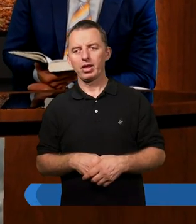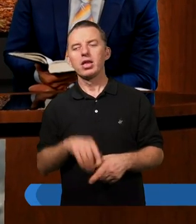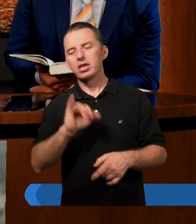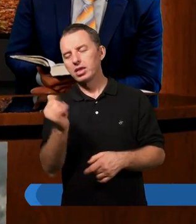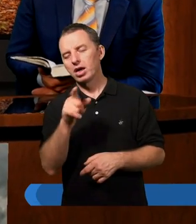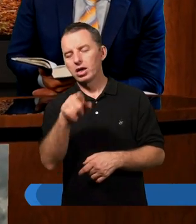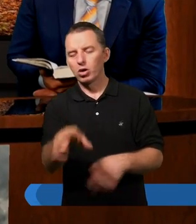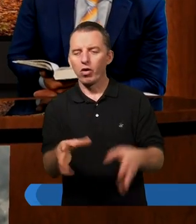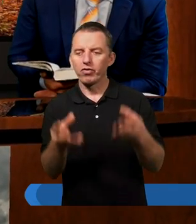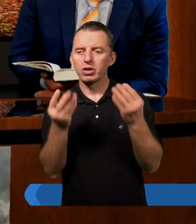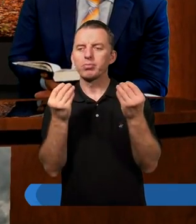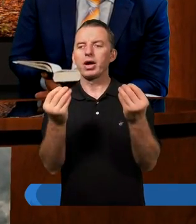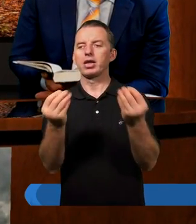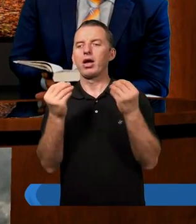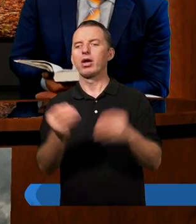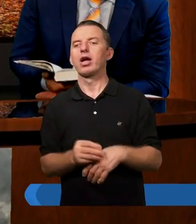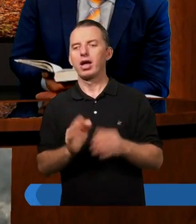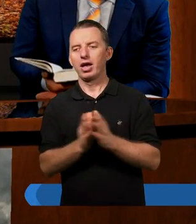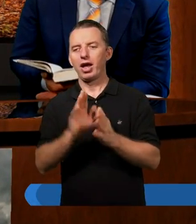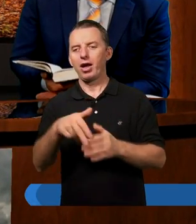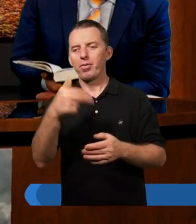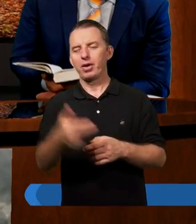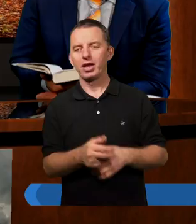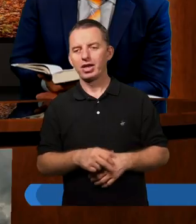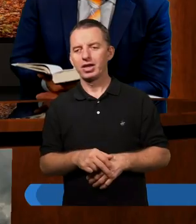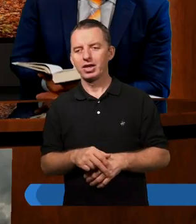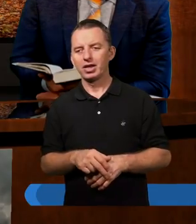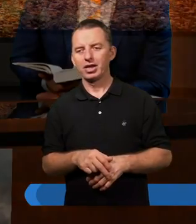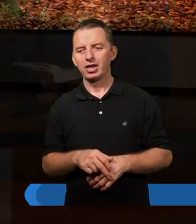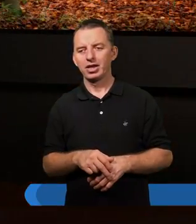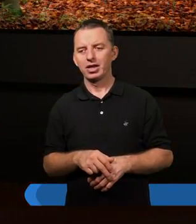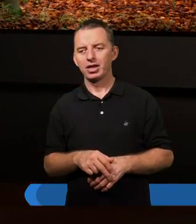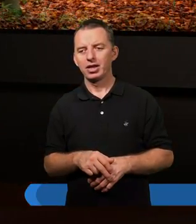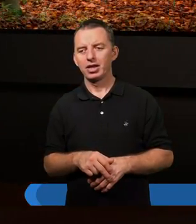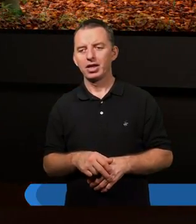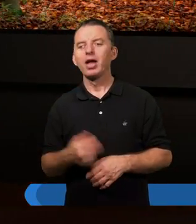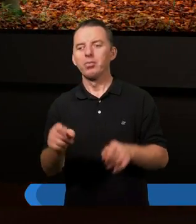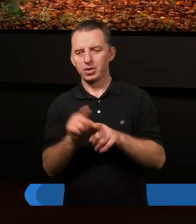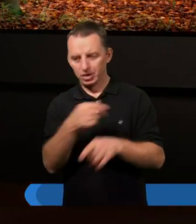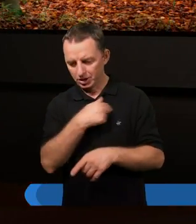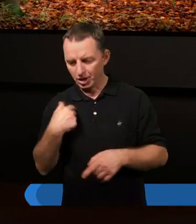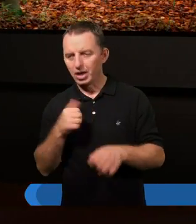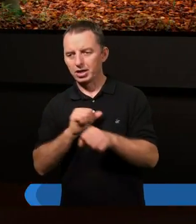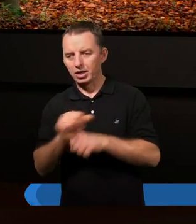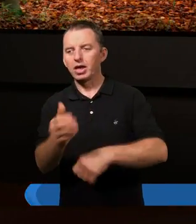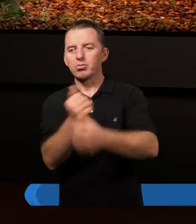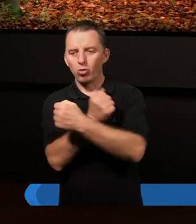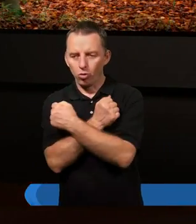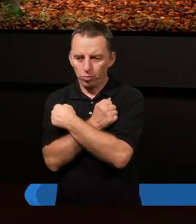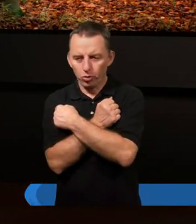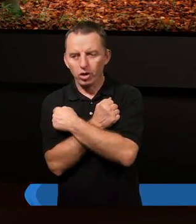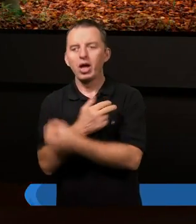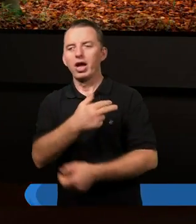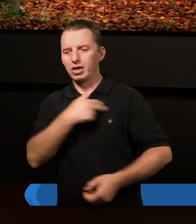to wspaniałe. I powołanymi. Ja wierzę, że my też jesteśmy umiłowani i